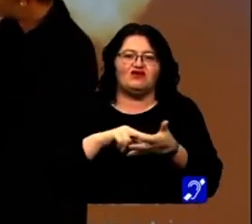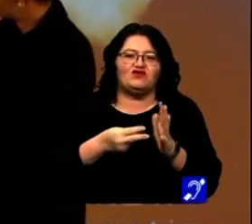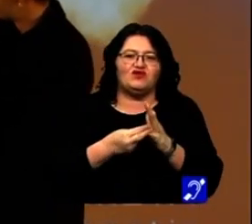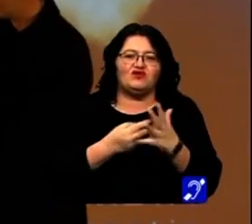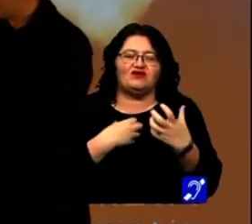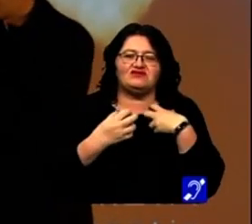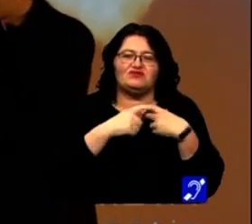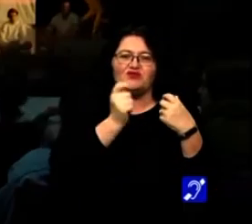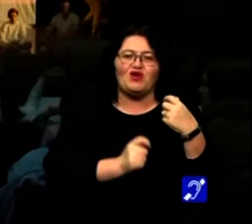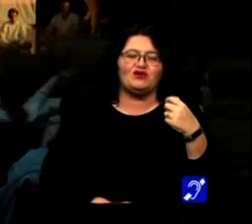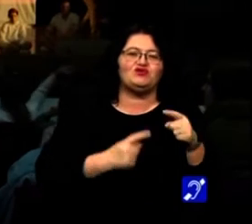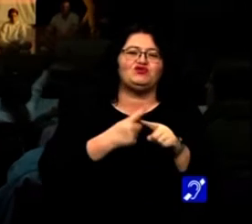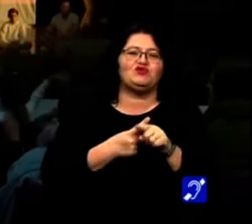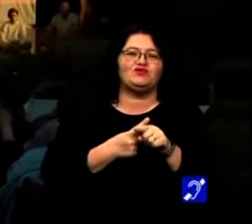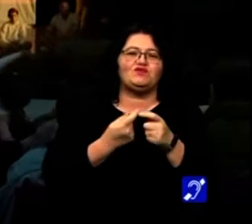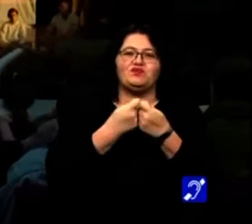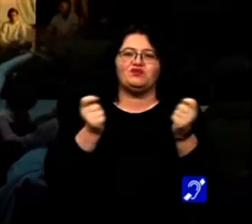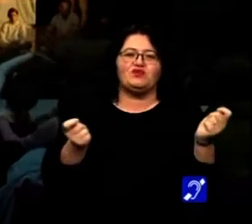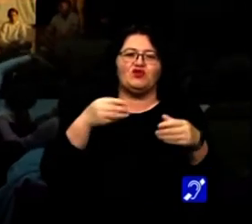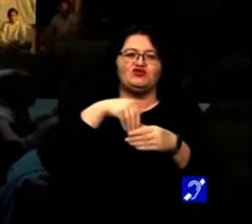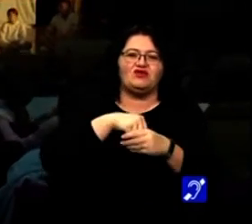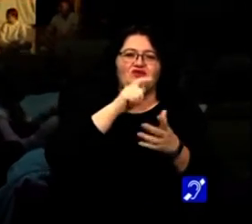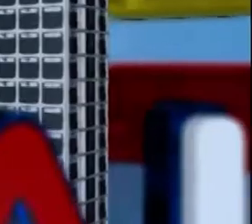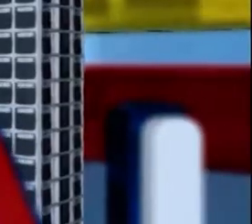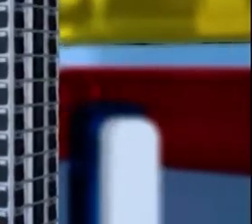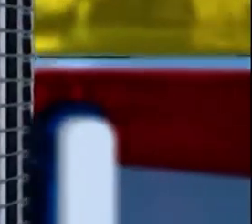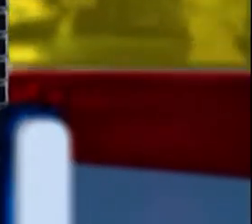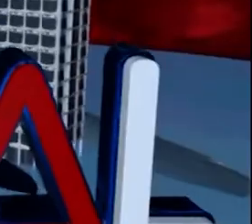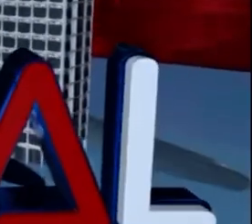artistic al proiectului, precum și cu toți cei implicați în proiect.